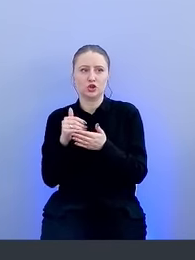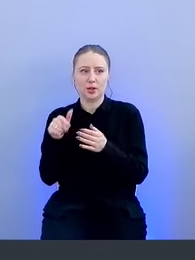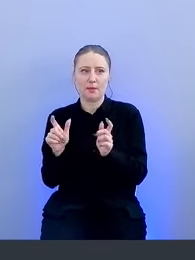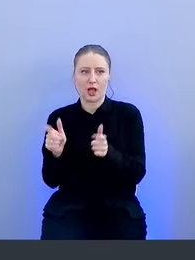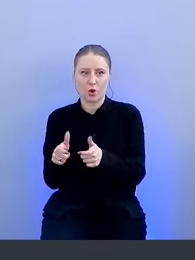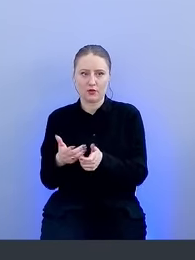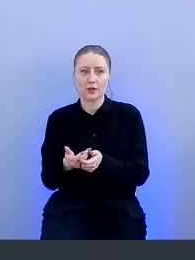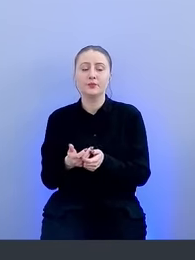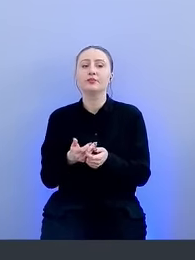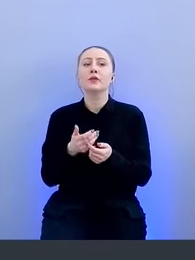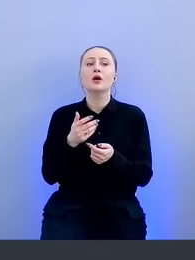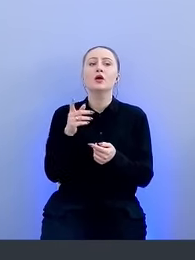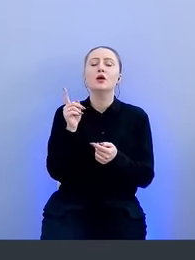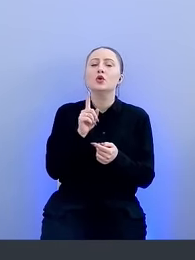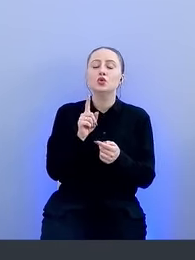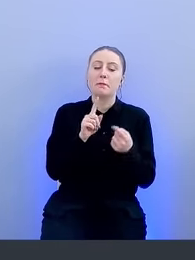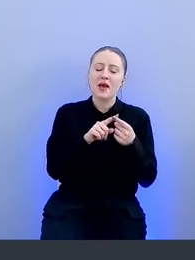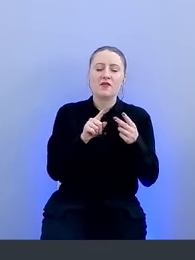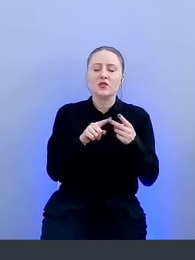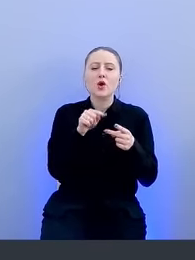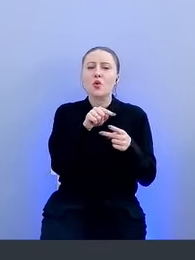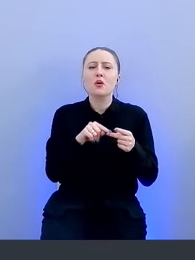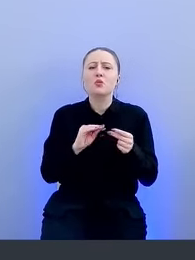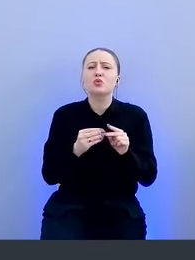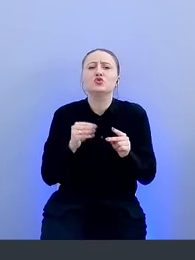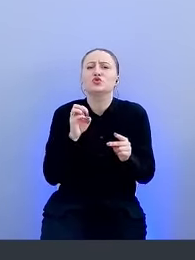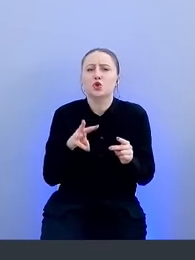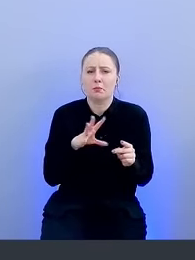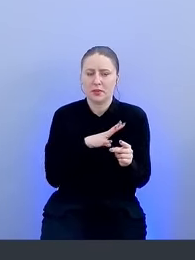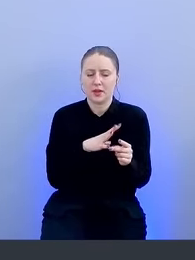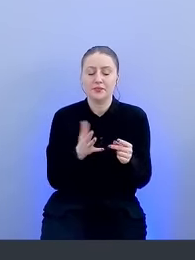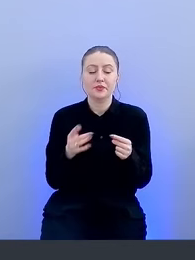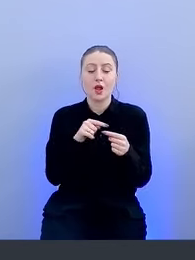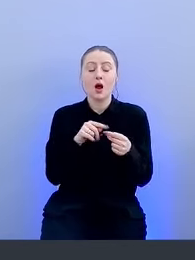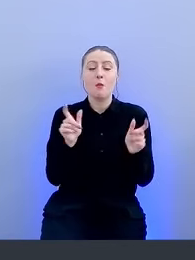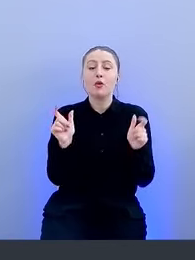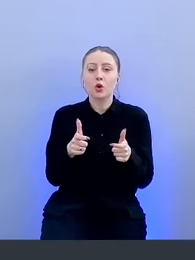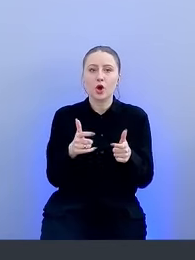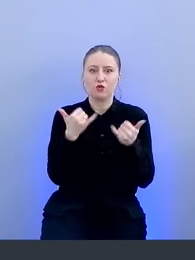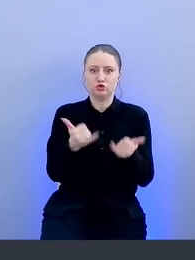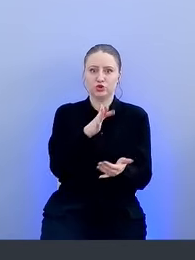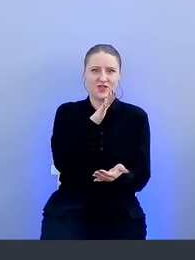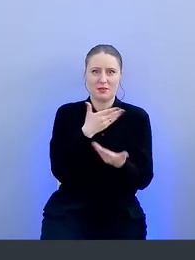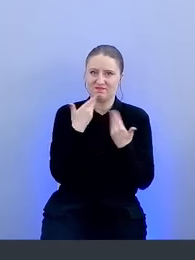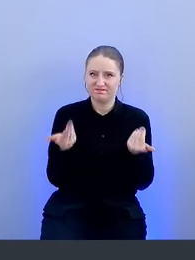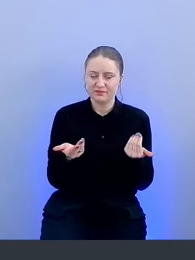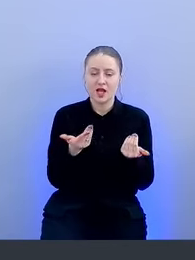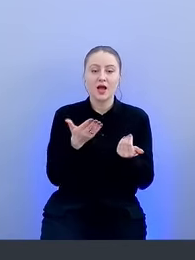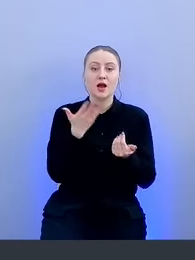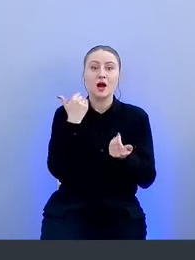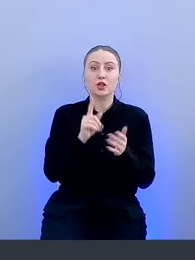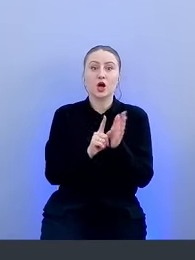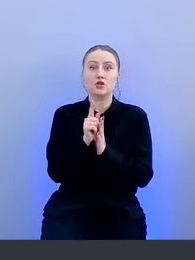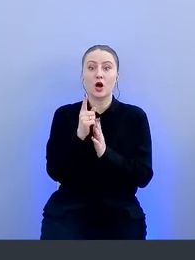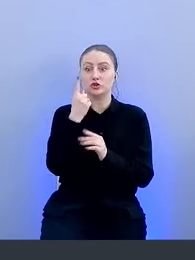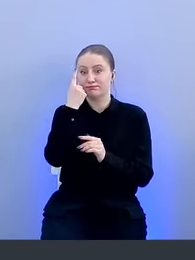Что было не так в первый и во второй раз? Блокировка была не реалтаймовой. На момент выставления флага